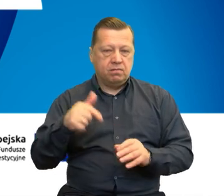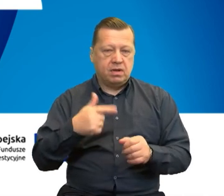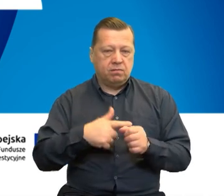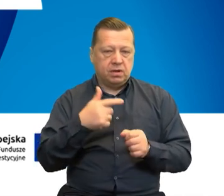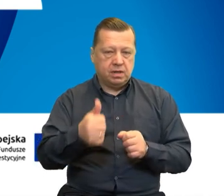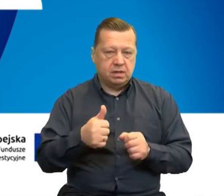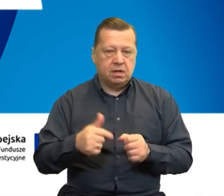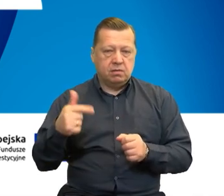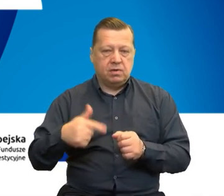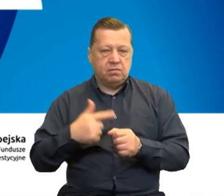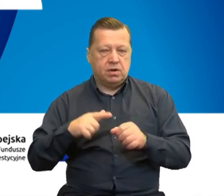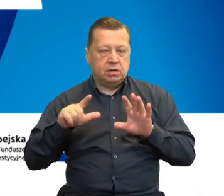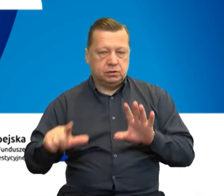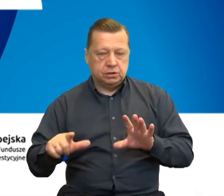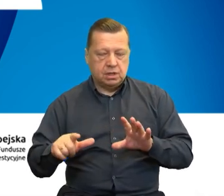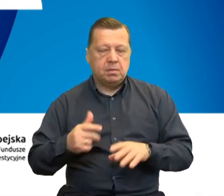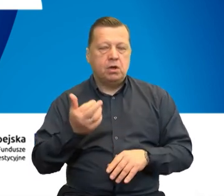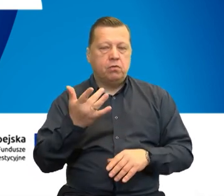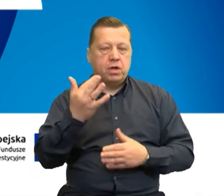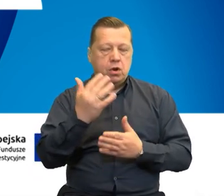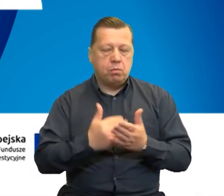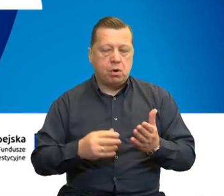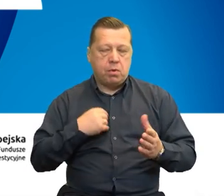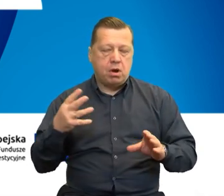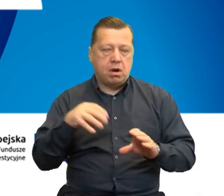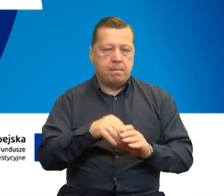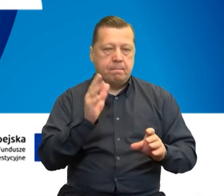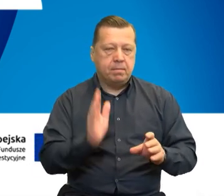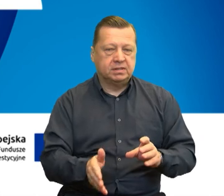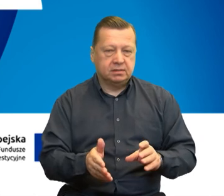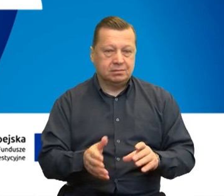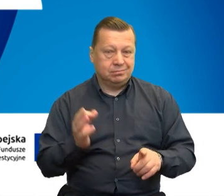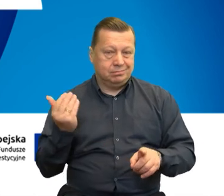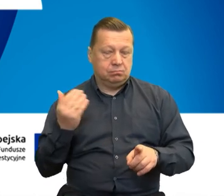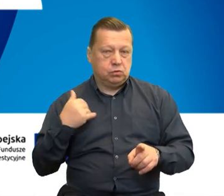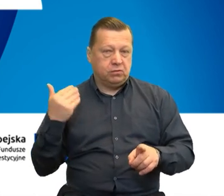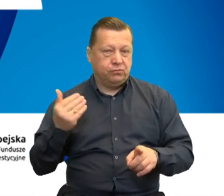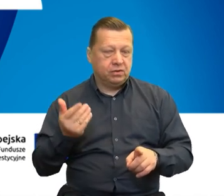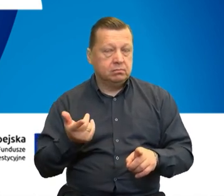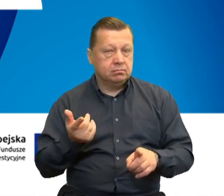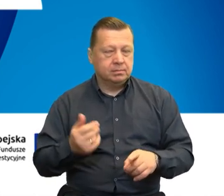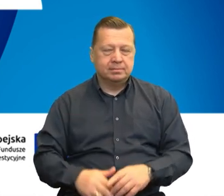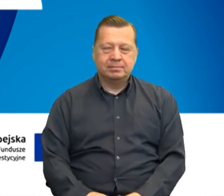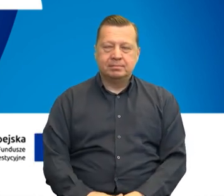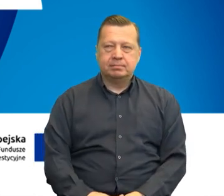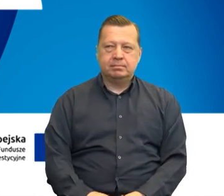2021-2027, o których była mowa w prezentacji?